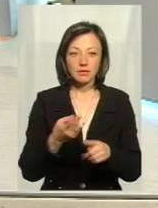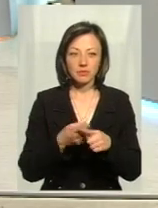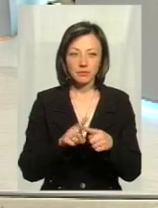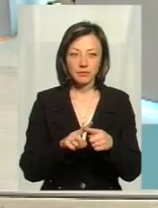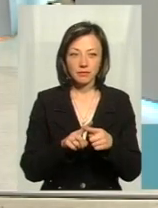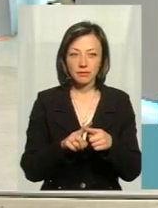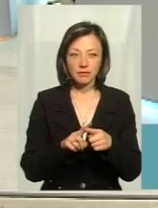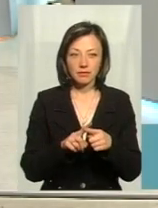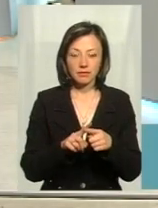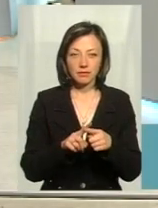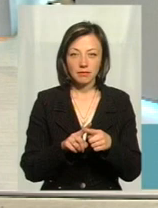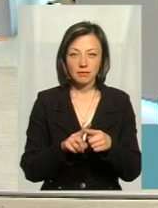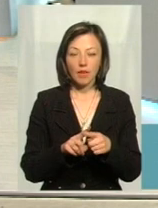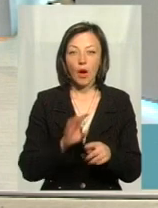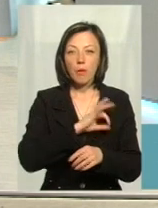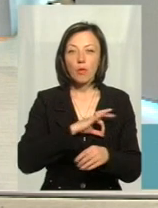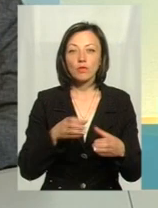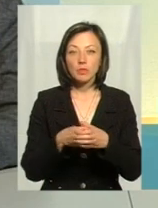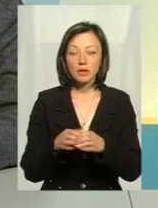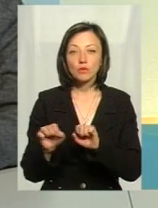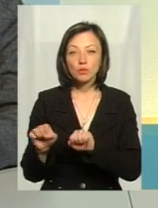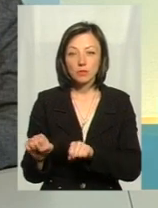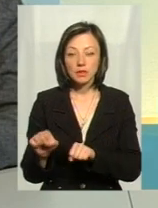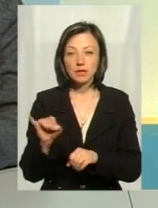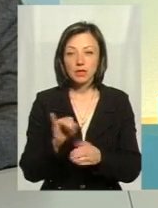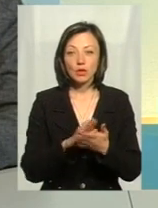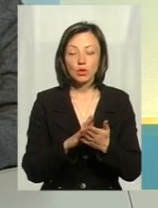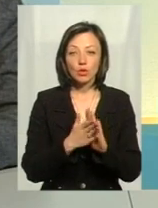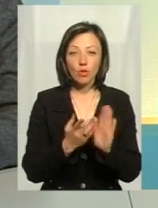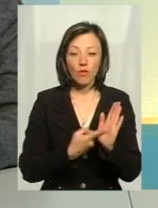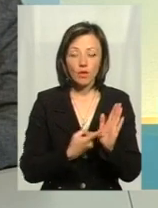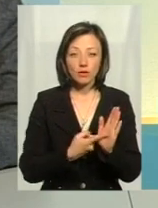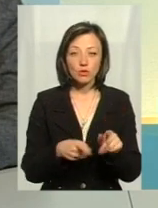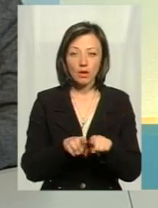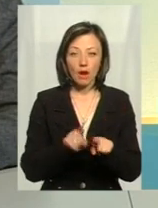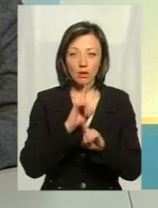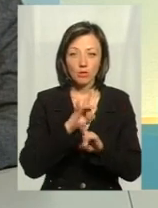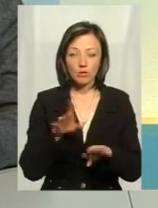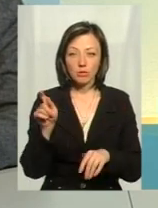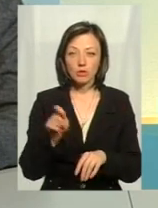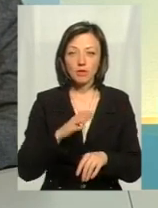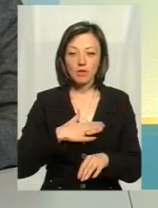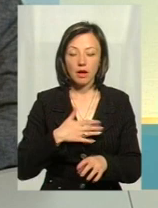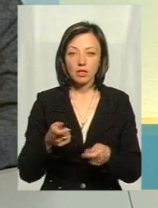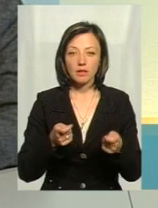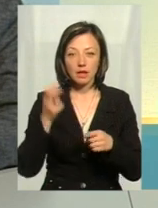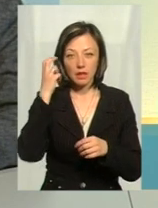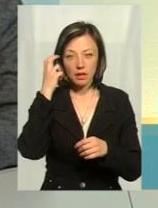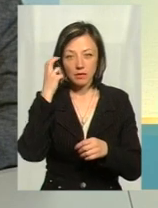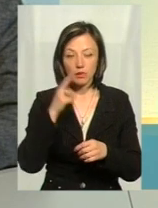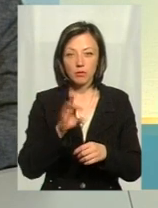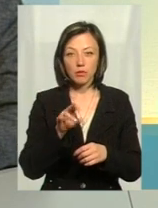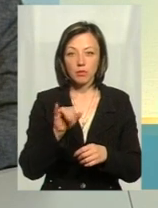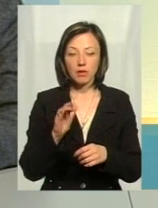капусту. Я говорю, стоп, профспілка вступиться, і профспілка дому докаже, що так не буде. І приїжджав наш керівник київський, Попик